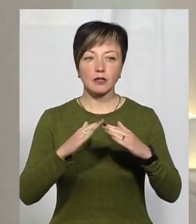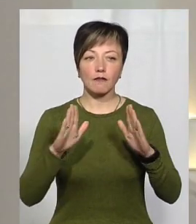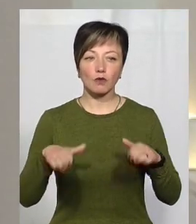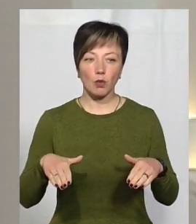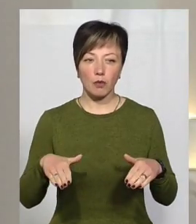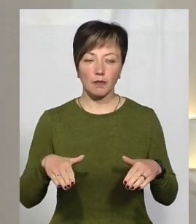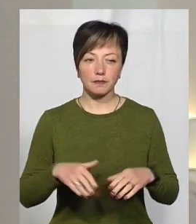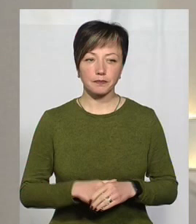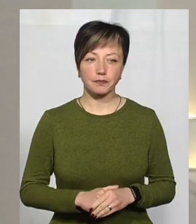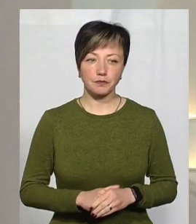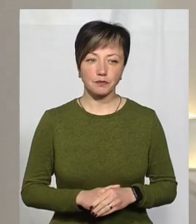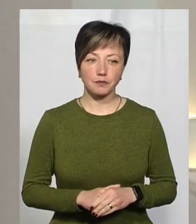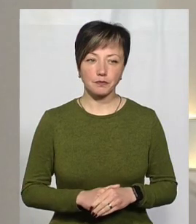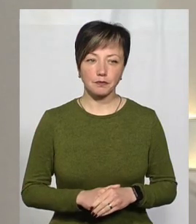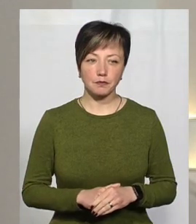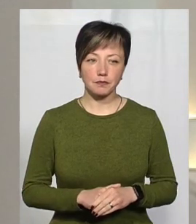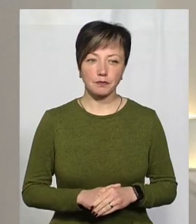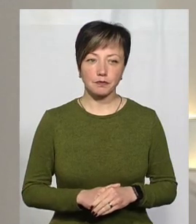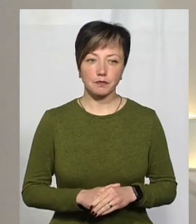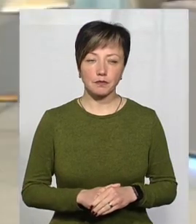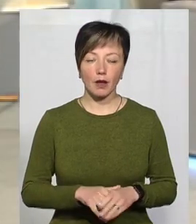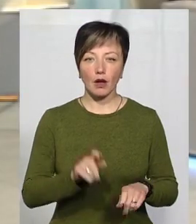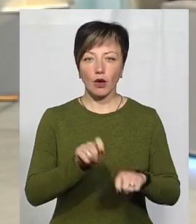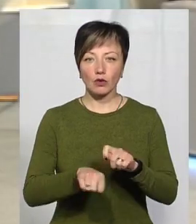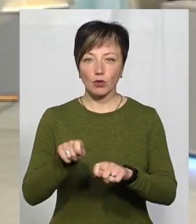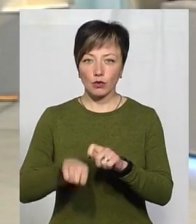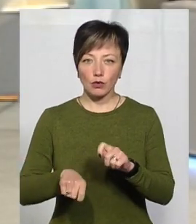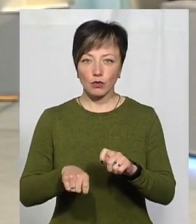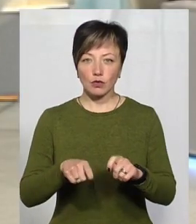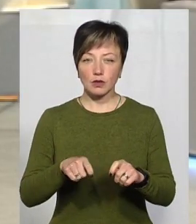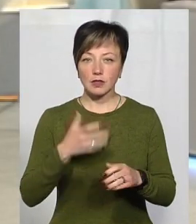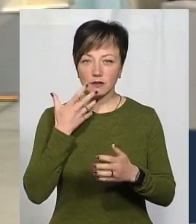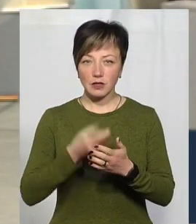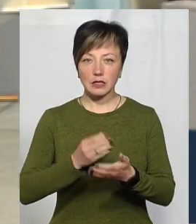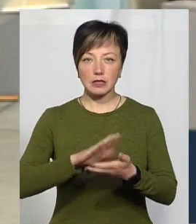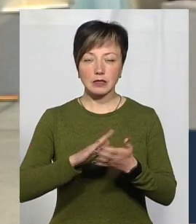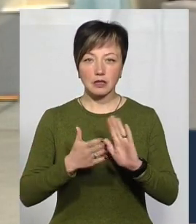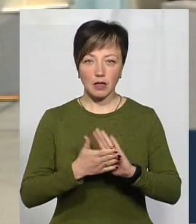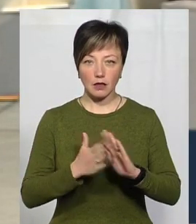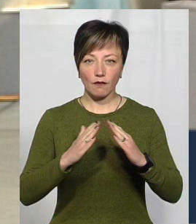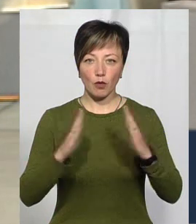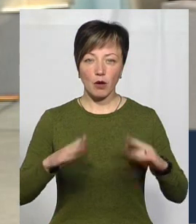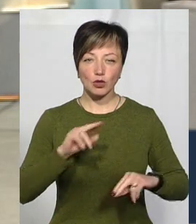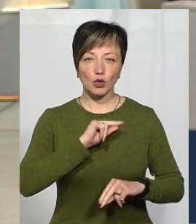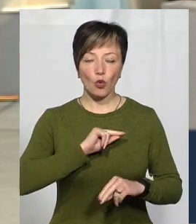і контролюють стан в домашніх умовах, вони не працюють.